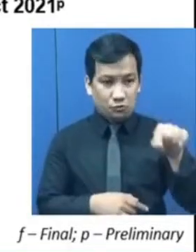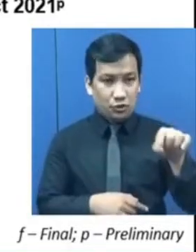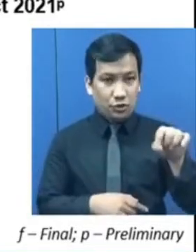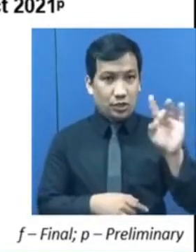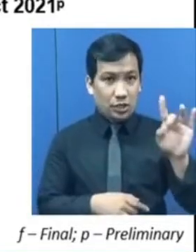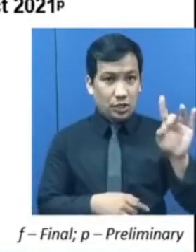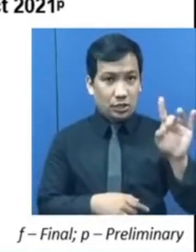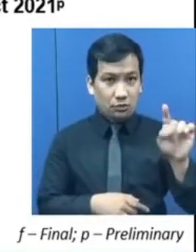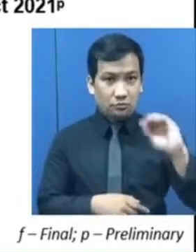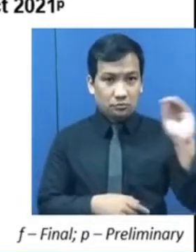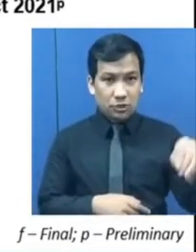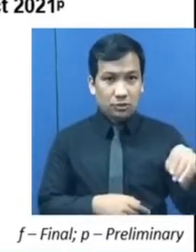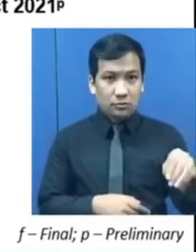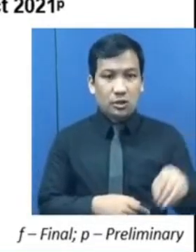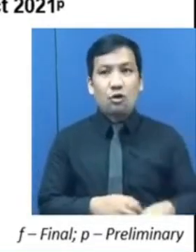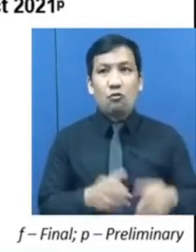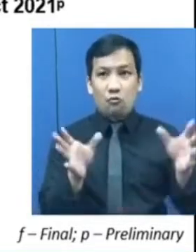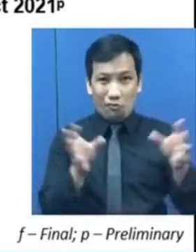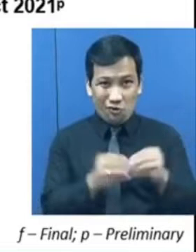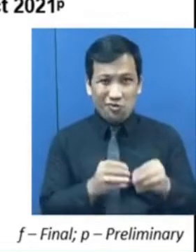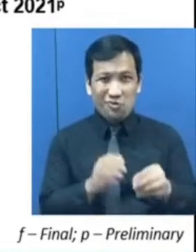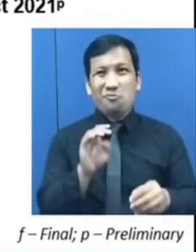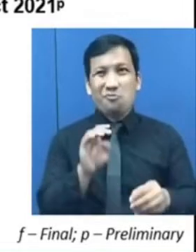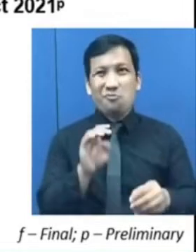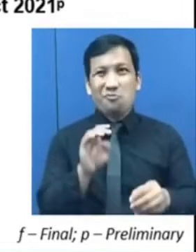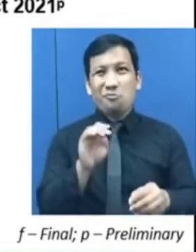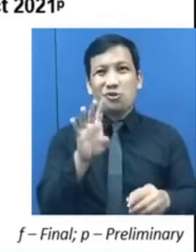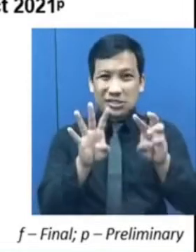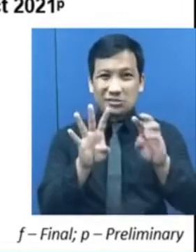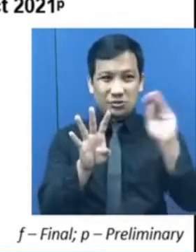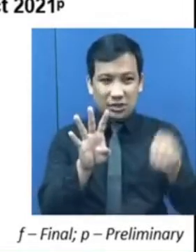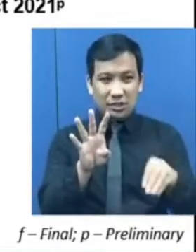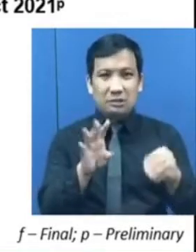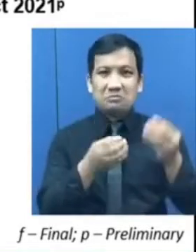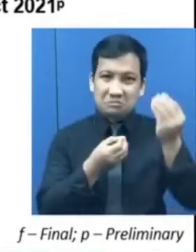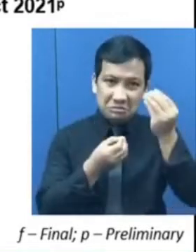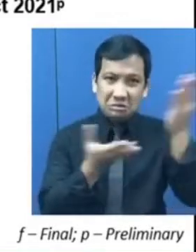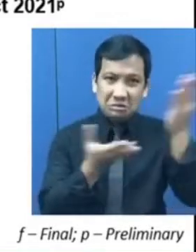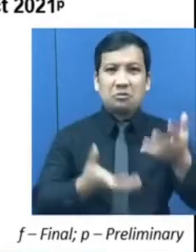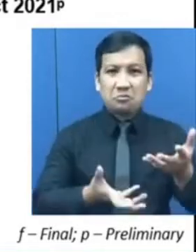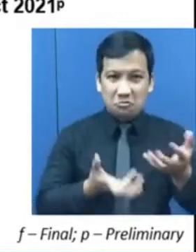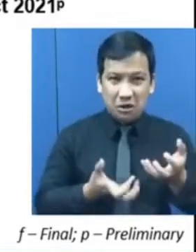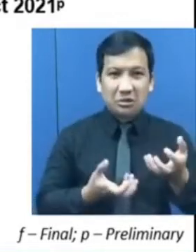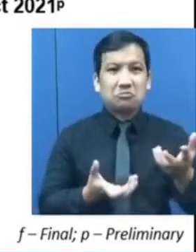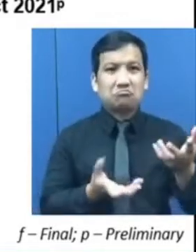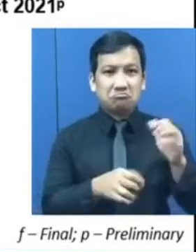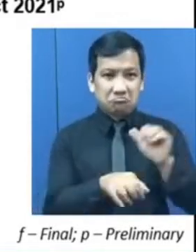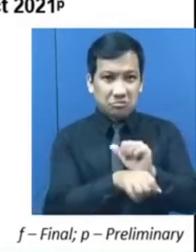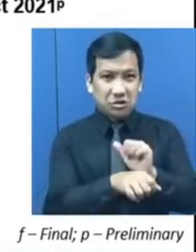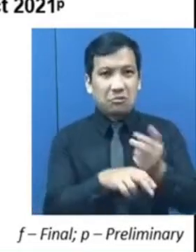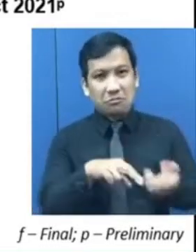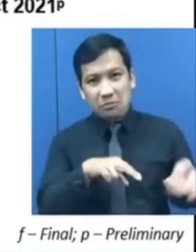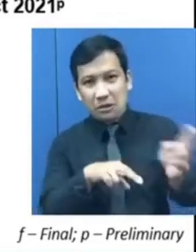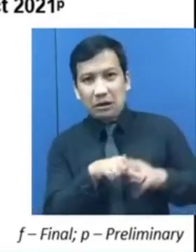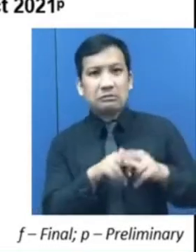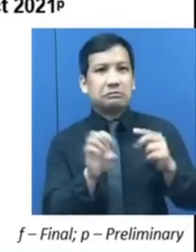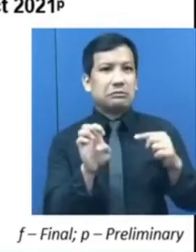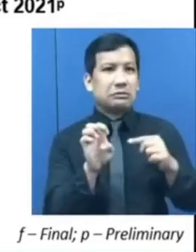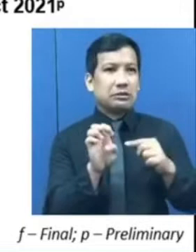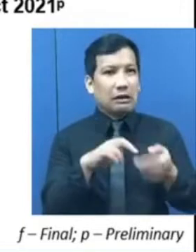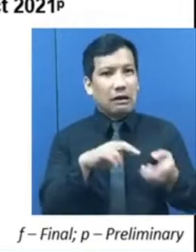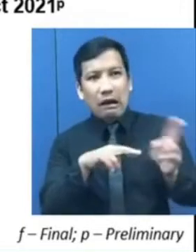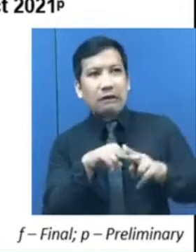o 14.6% ang nagpahayag ng pagdanais na magkaroon ng karagdagang oras na trabaho,